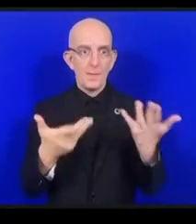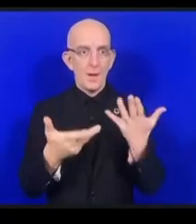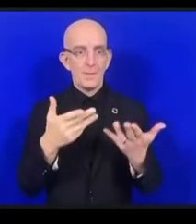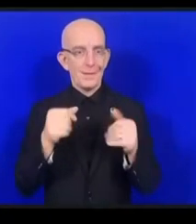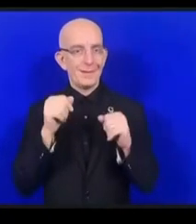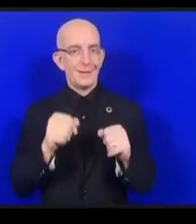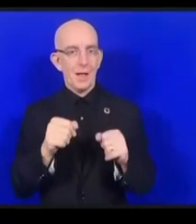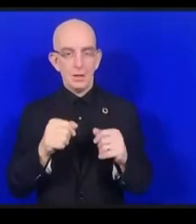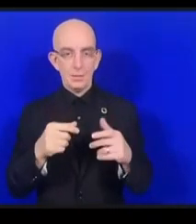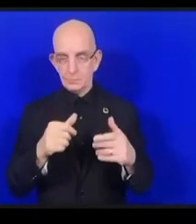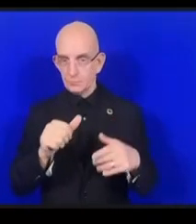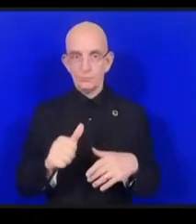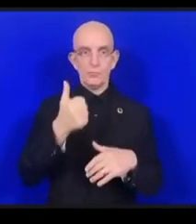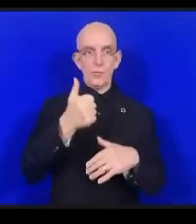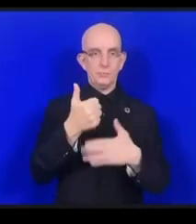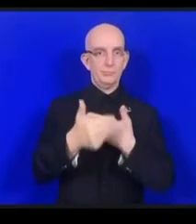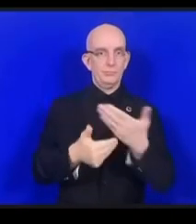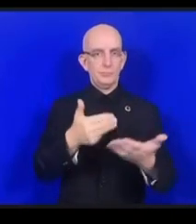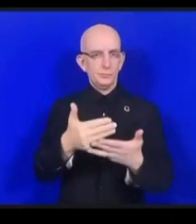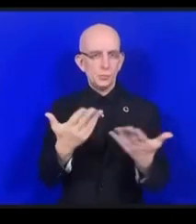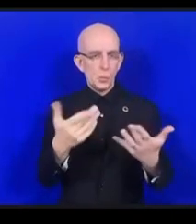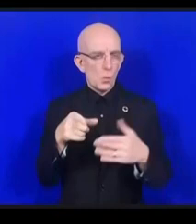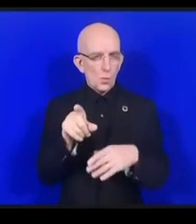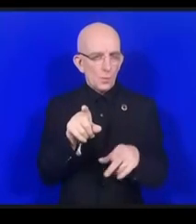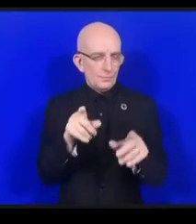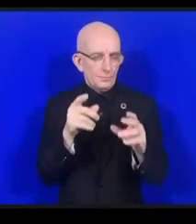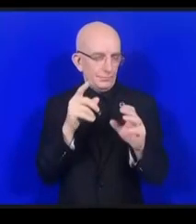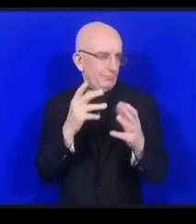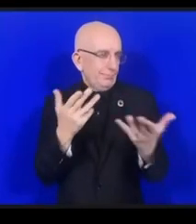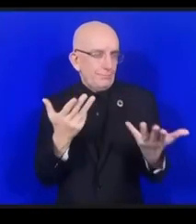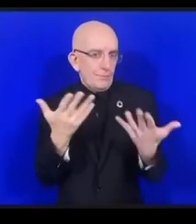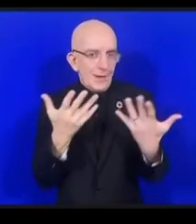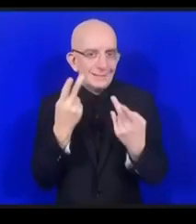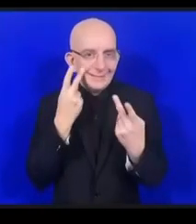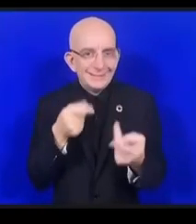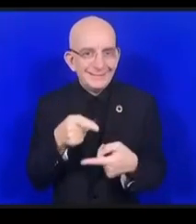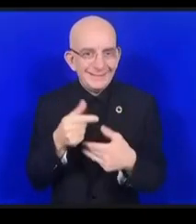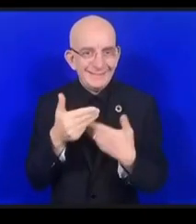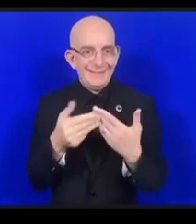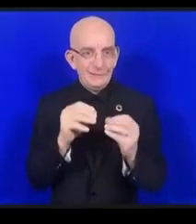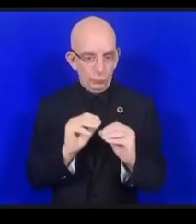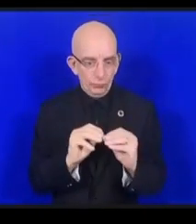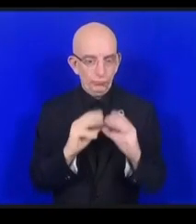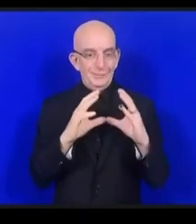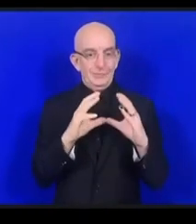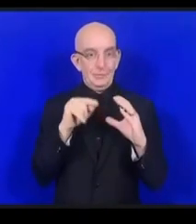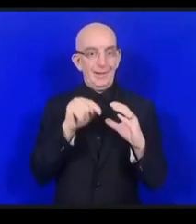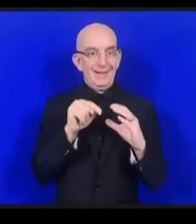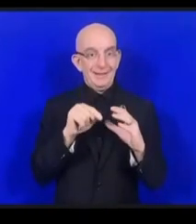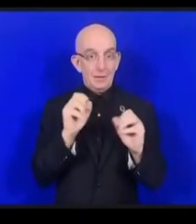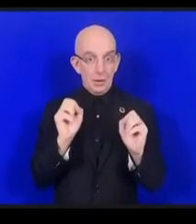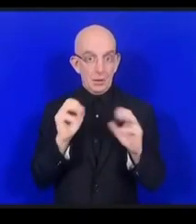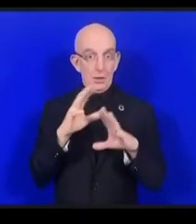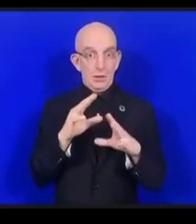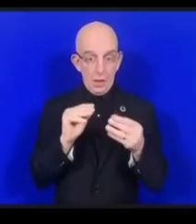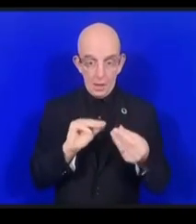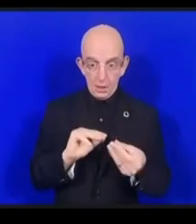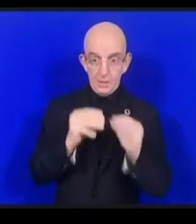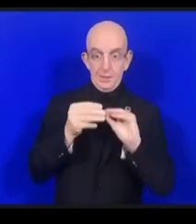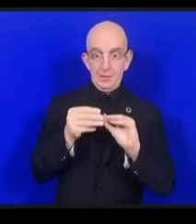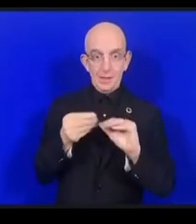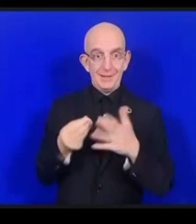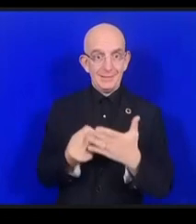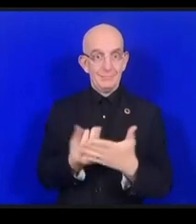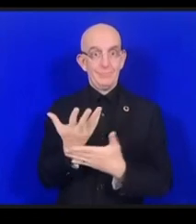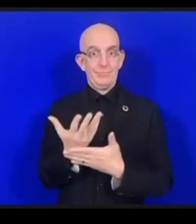création au niveau de la création des contenus des ressources et j'aimerais ajouter quelque chose